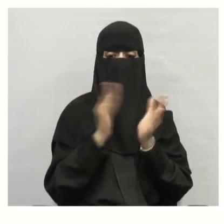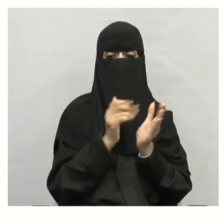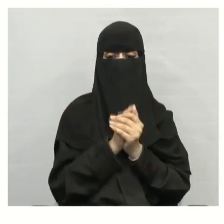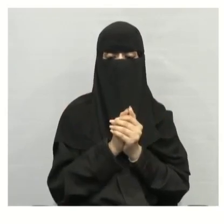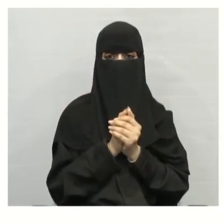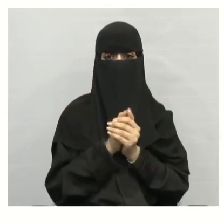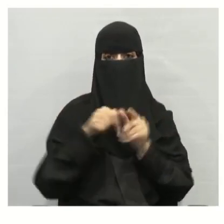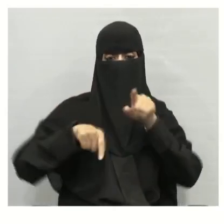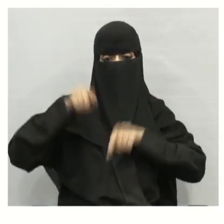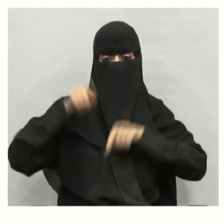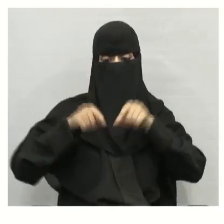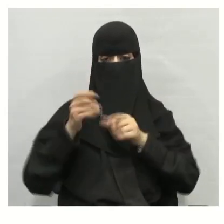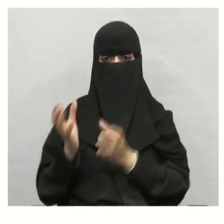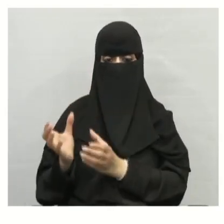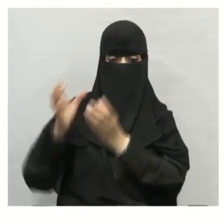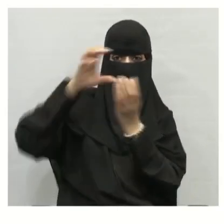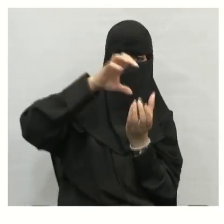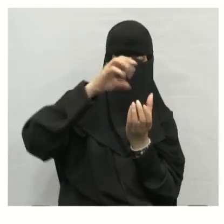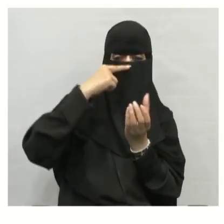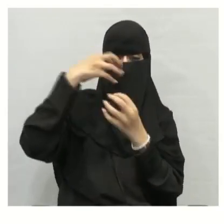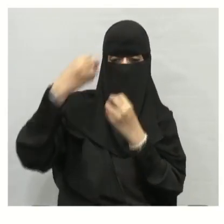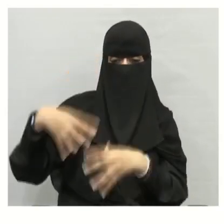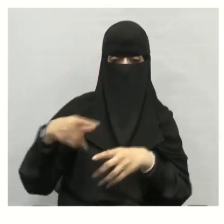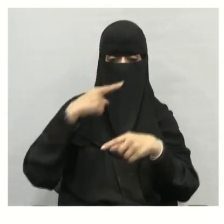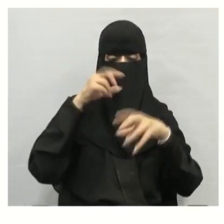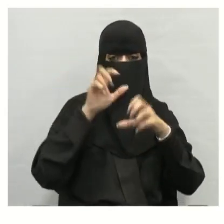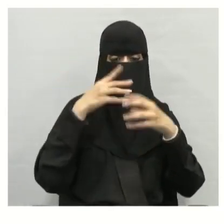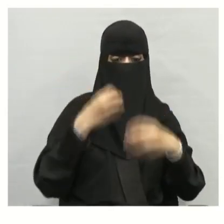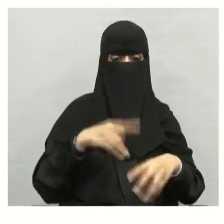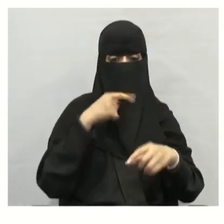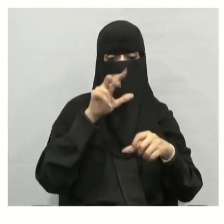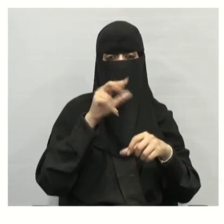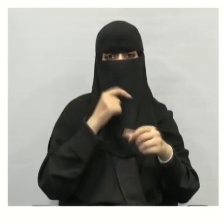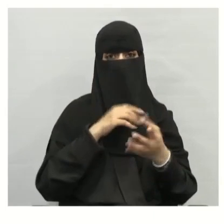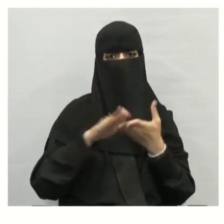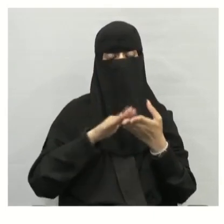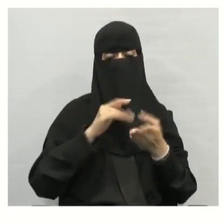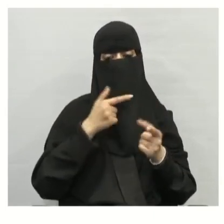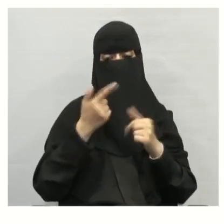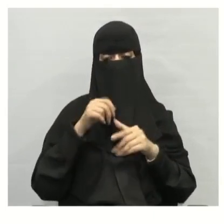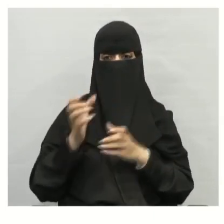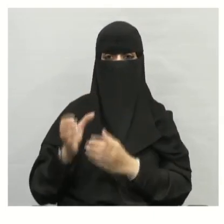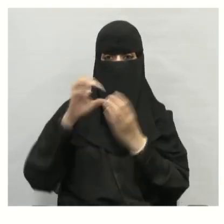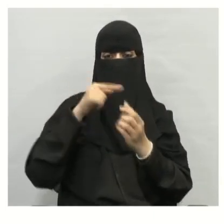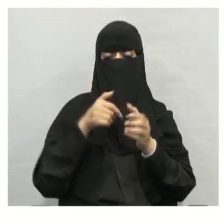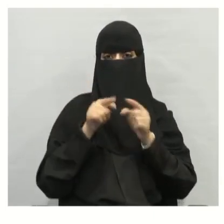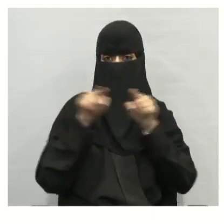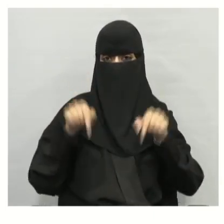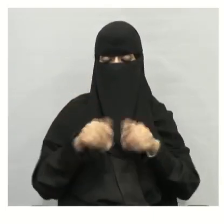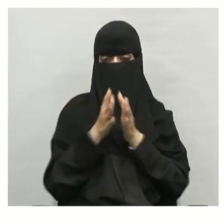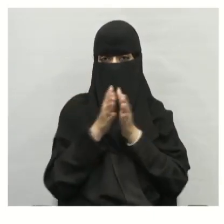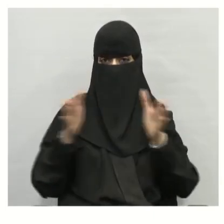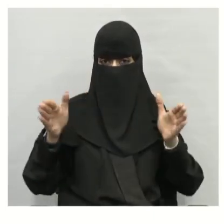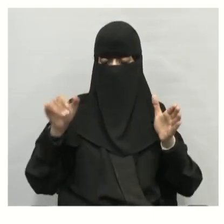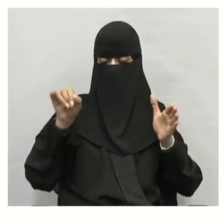إلى الفرق بين مكبات النفايات والملوثات والنفايات الخاطرة مكبات النفايات هي مساحة من